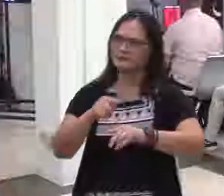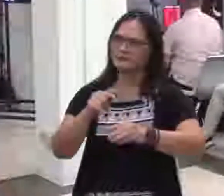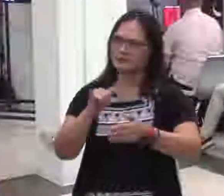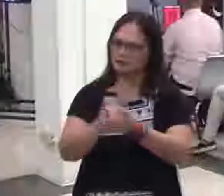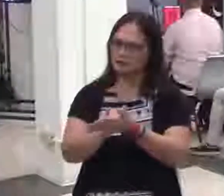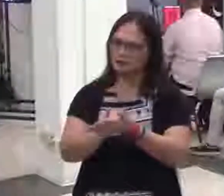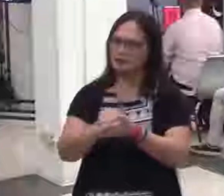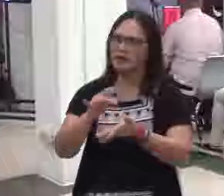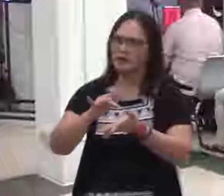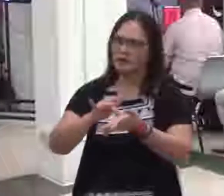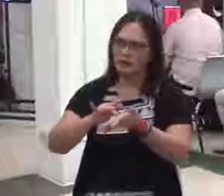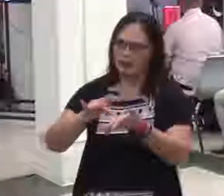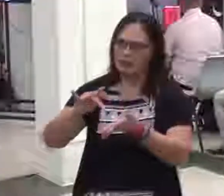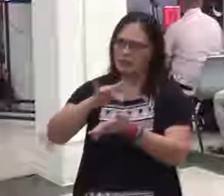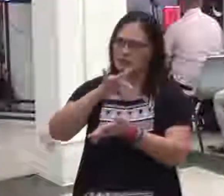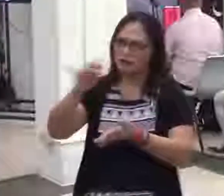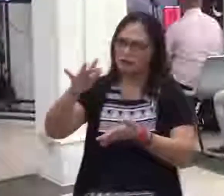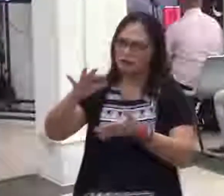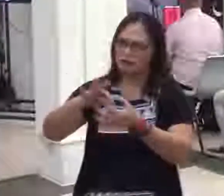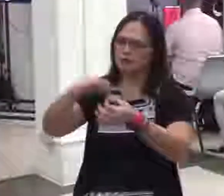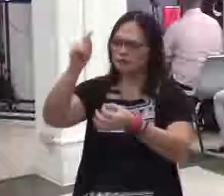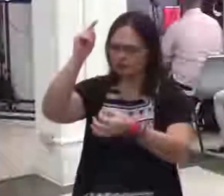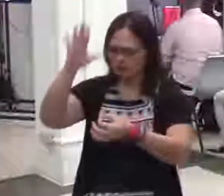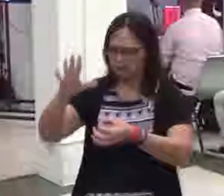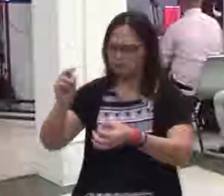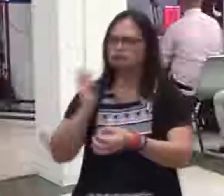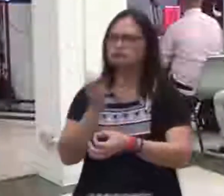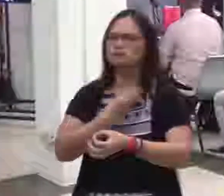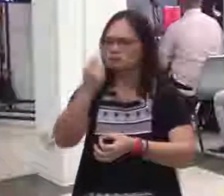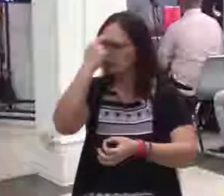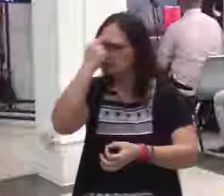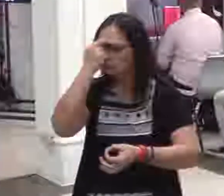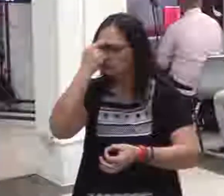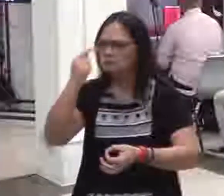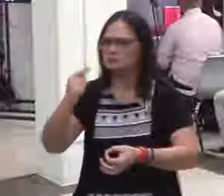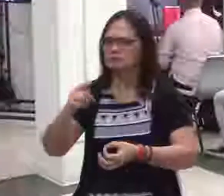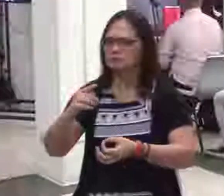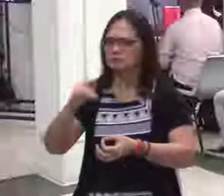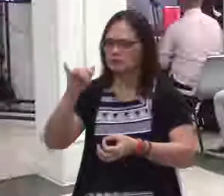luwalhati ng Diyos ay isipin nating talagang luwalhati nasa atin